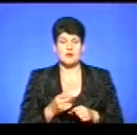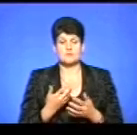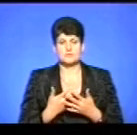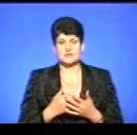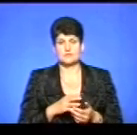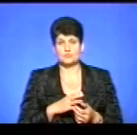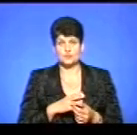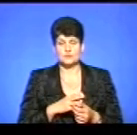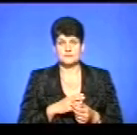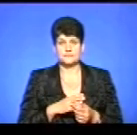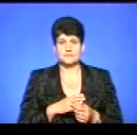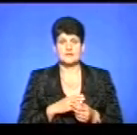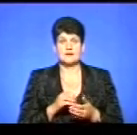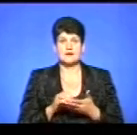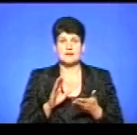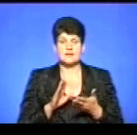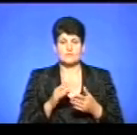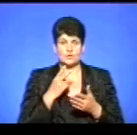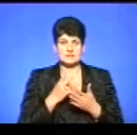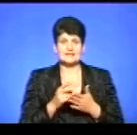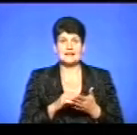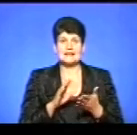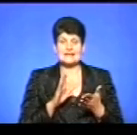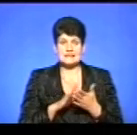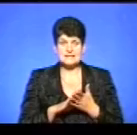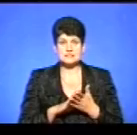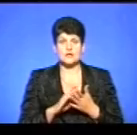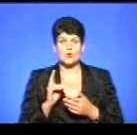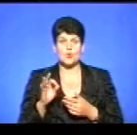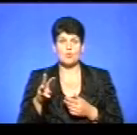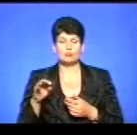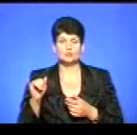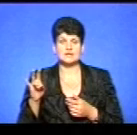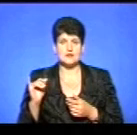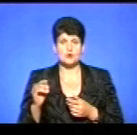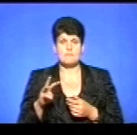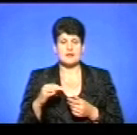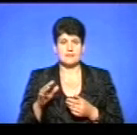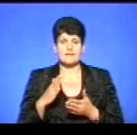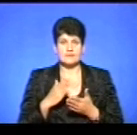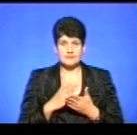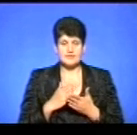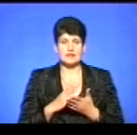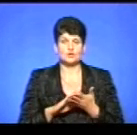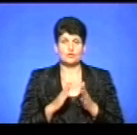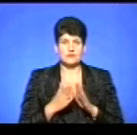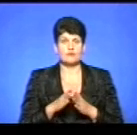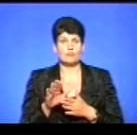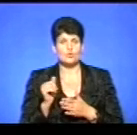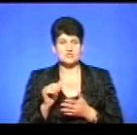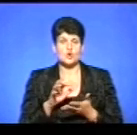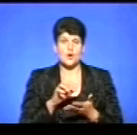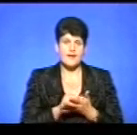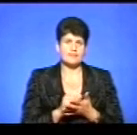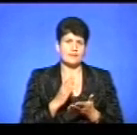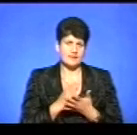наприклад, опублікувати реєстр комунального майна. В опубліковано зараз на сайті, тобто, вона в вигляді… Є реєстр і договорів, і позички, оренди. Тобто, це